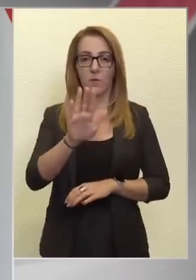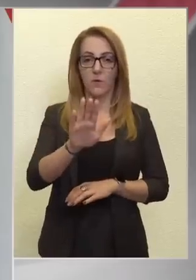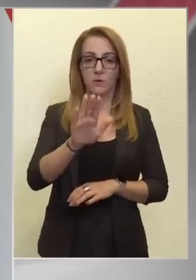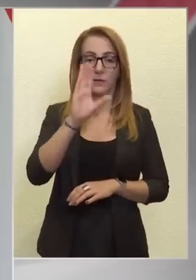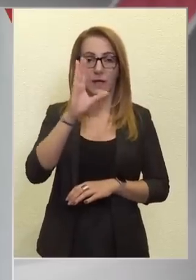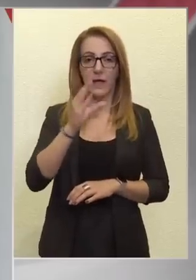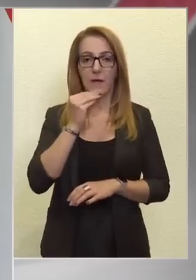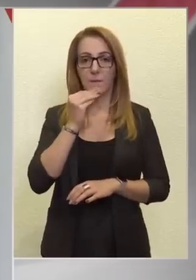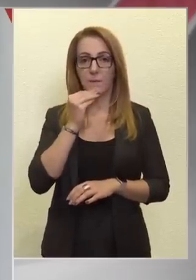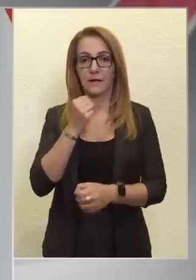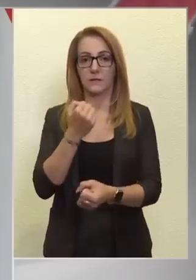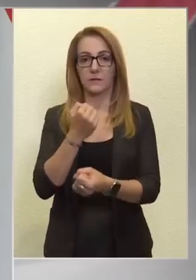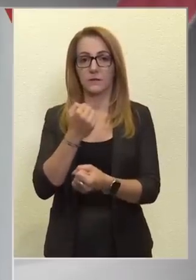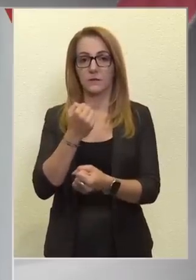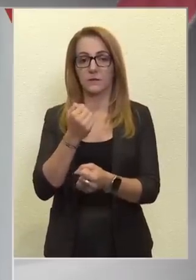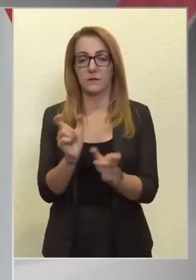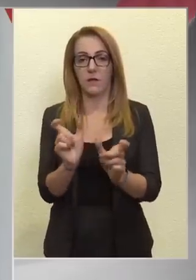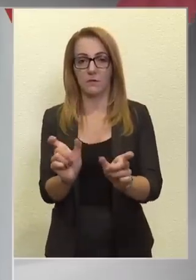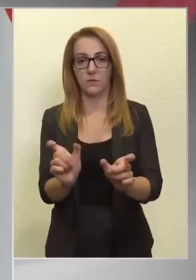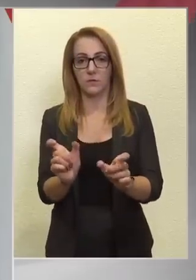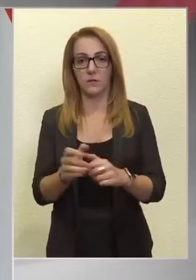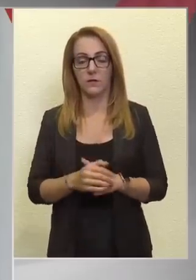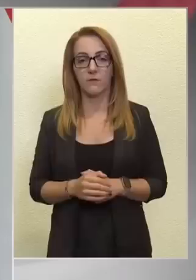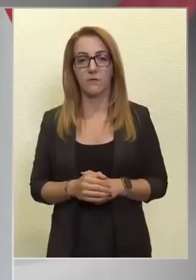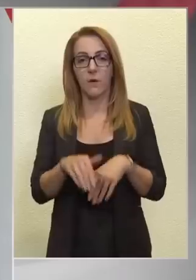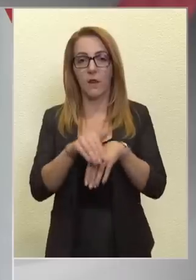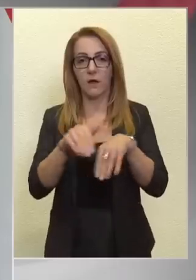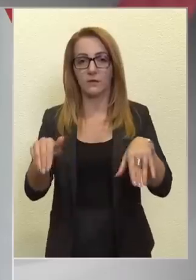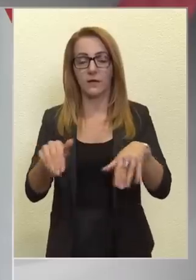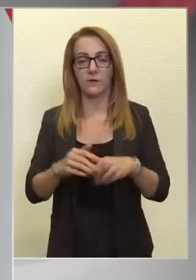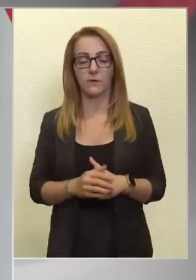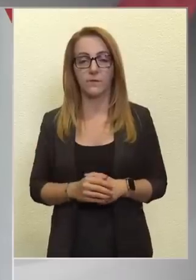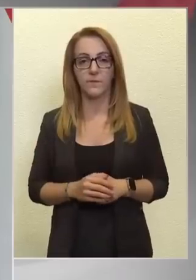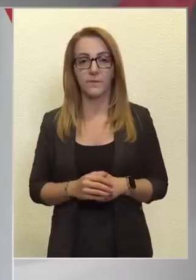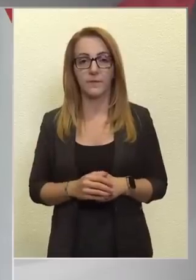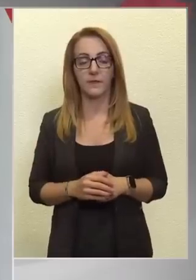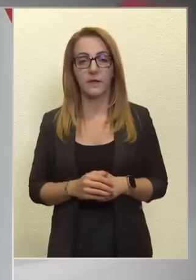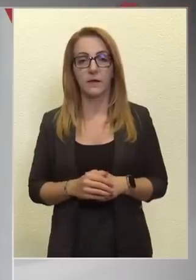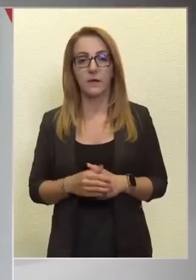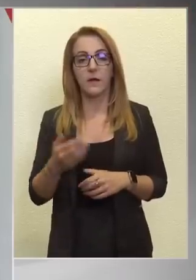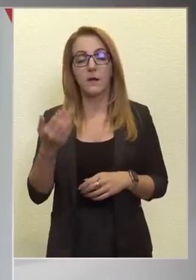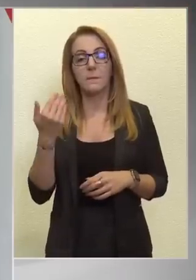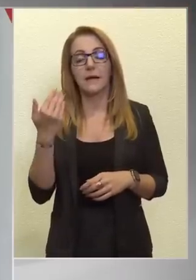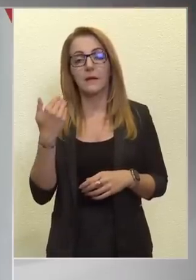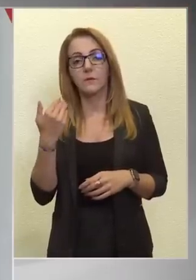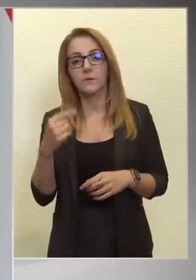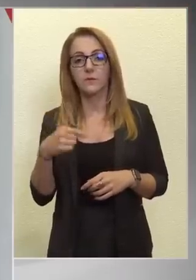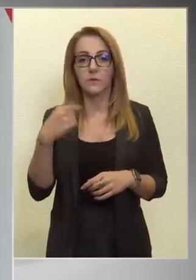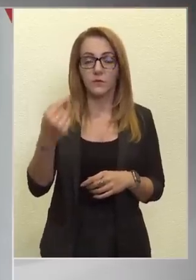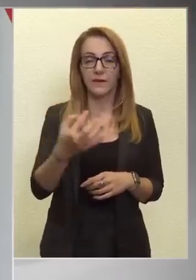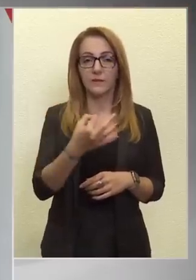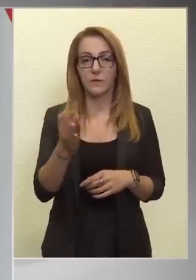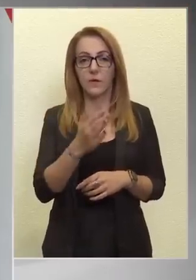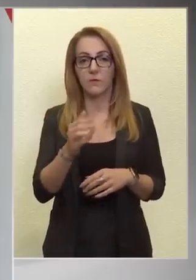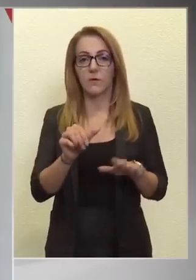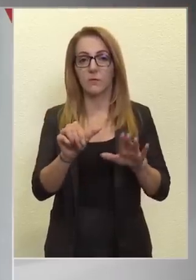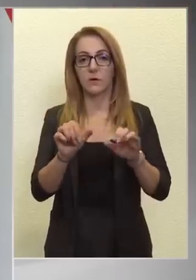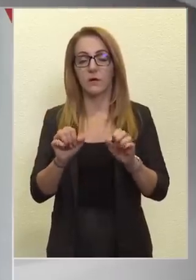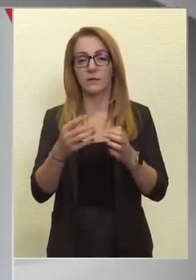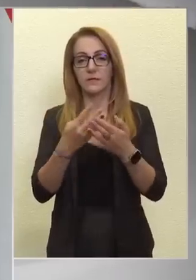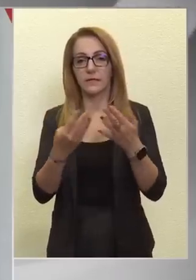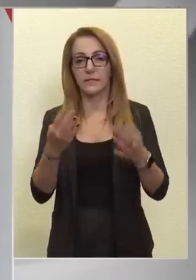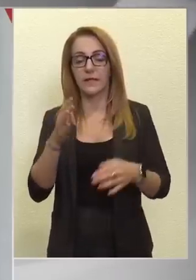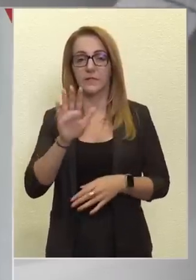embert tartóztattak föl a határon. Ezt megelőző, illetve követő napokban 695